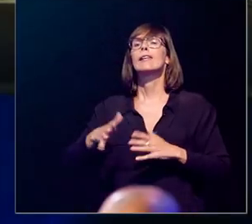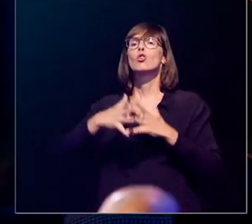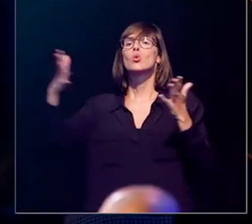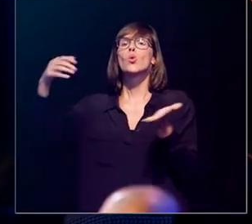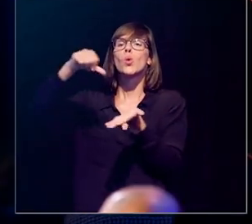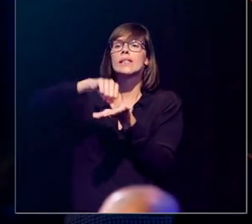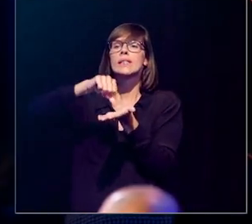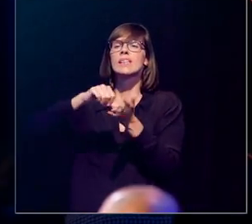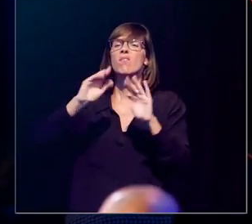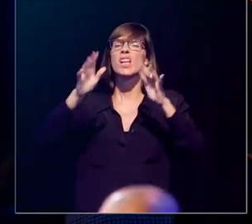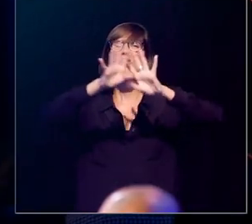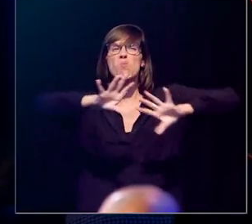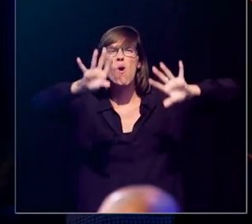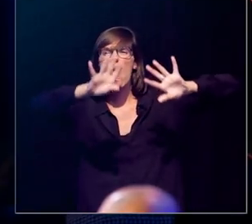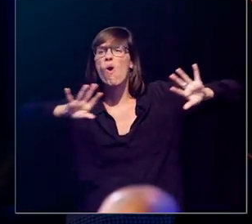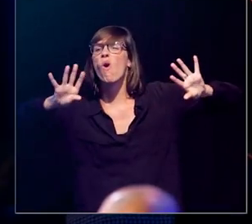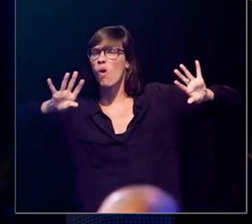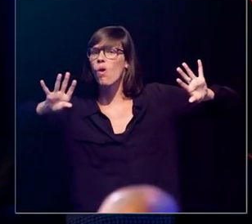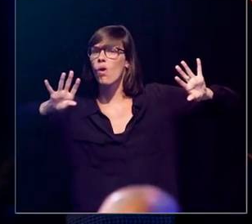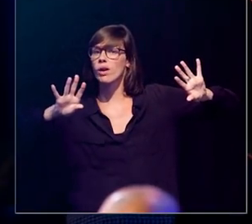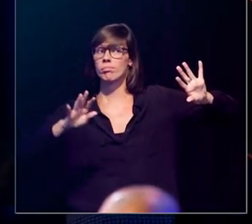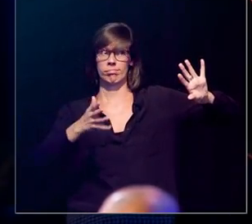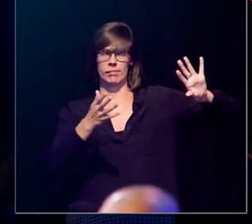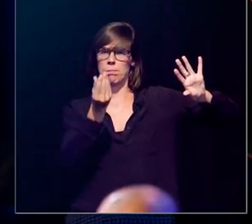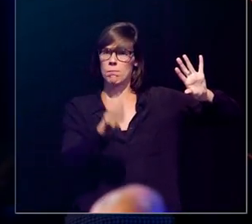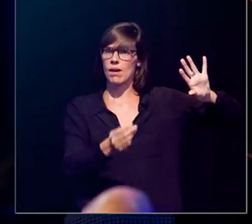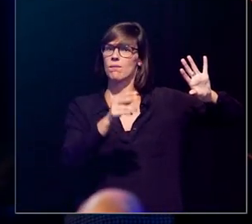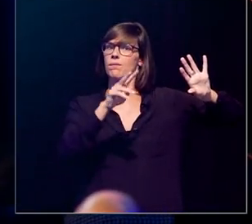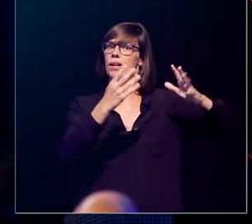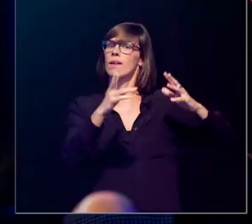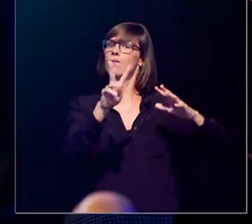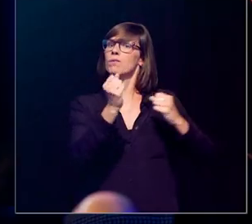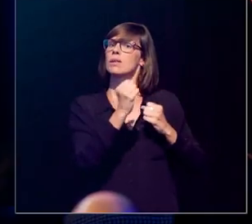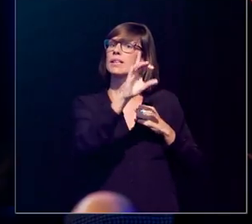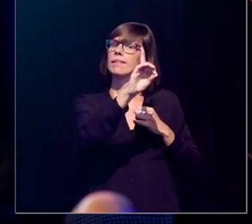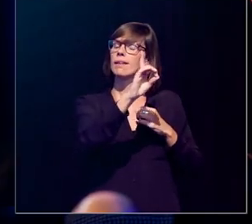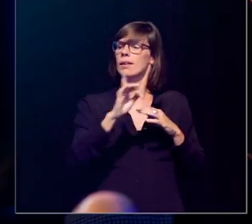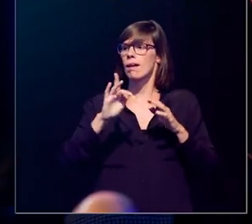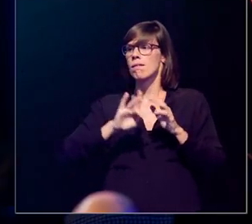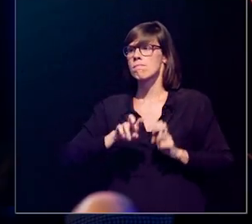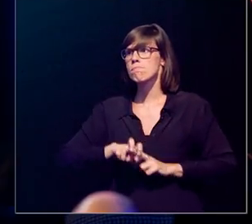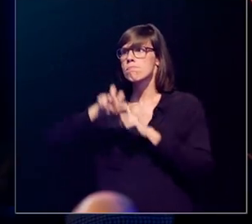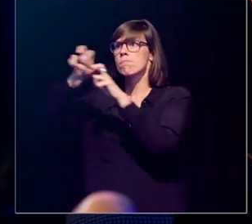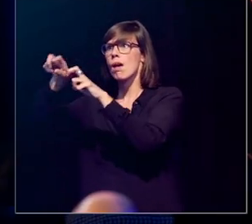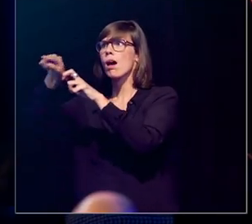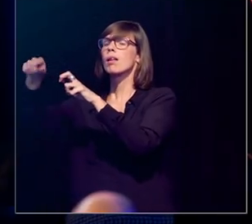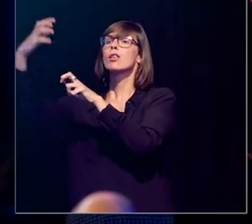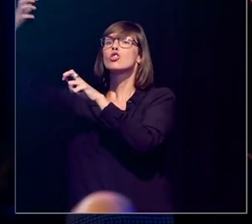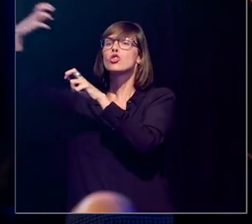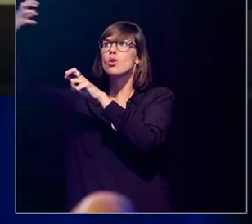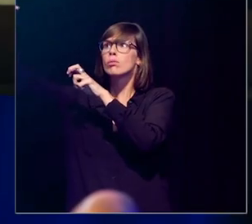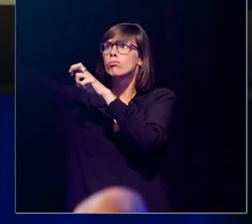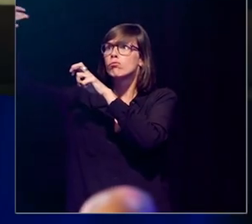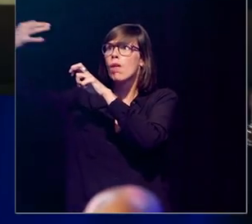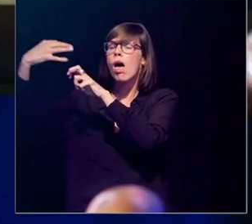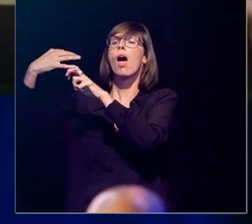grootsteden met veel smog vitamine D-deficiënt. Men stuurde ze naar sanatoria om blootgesteld te worden aan